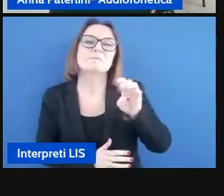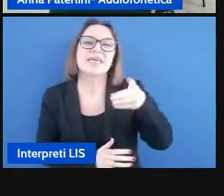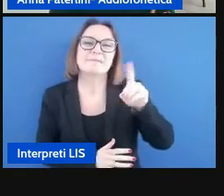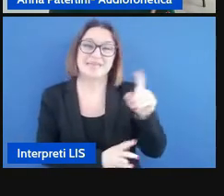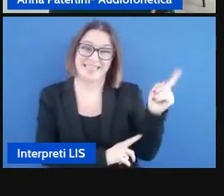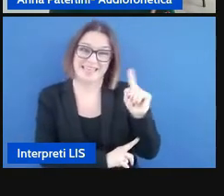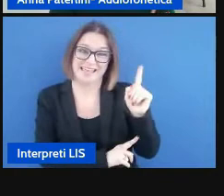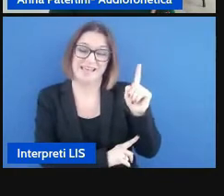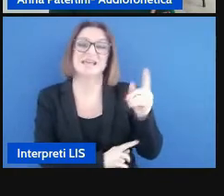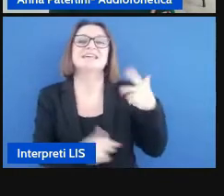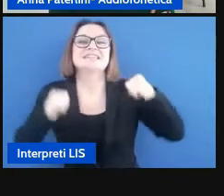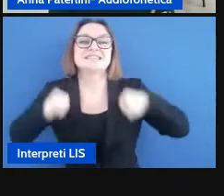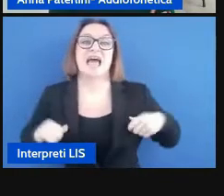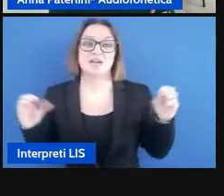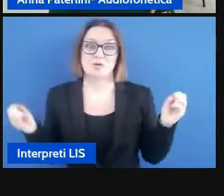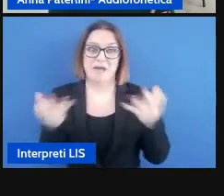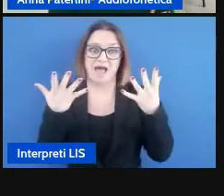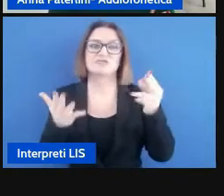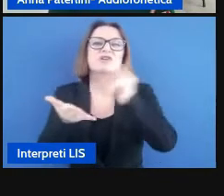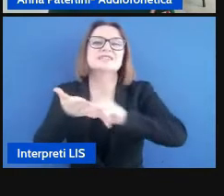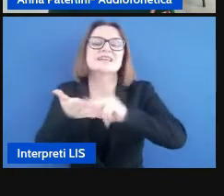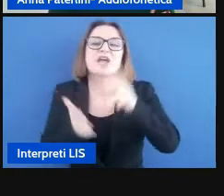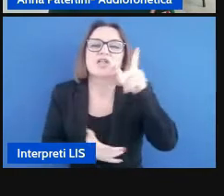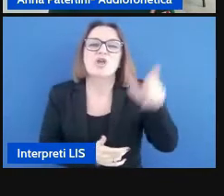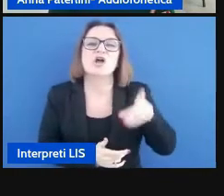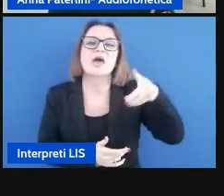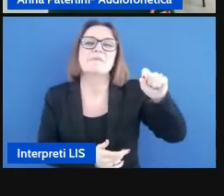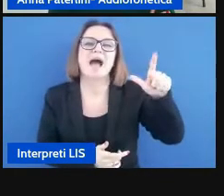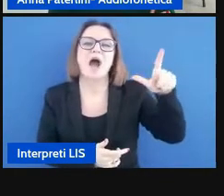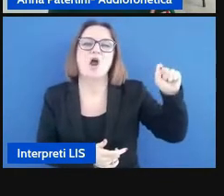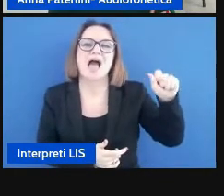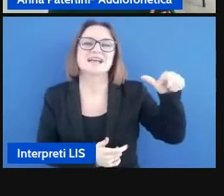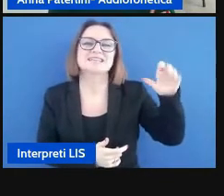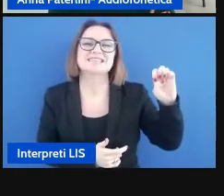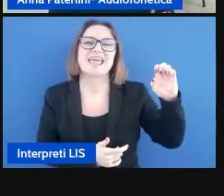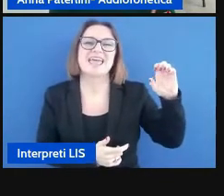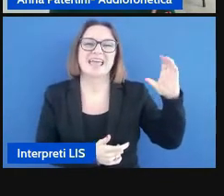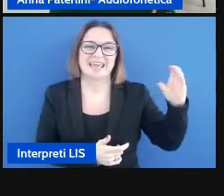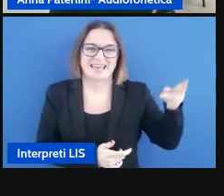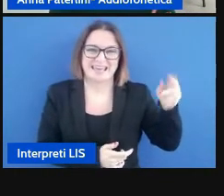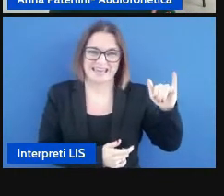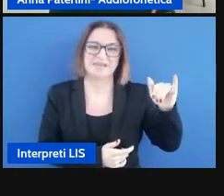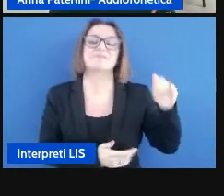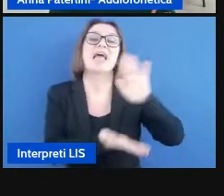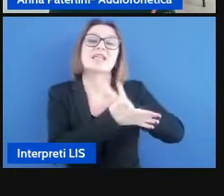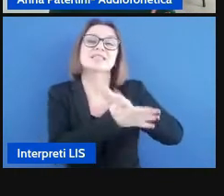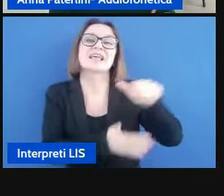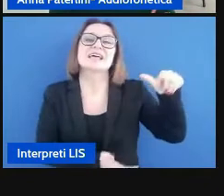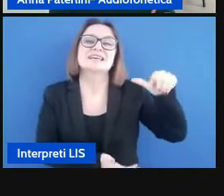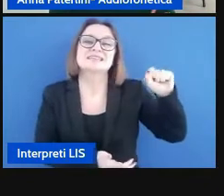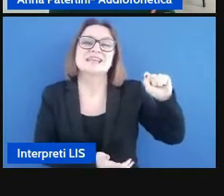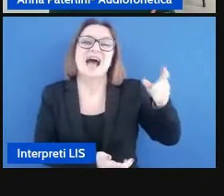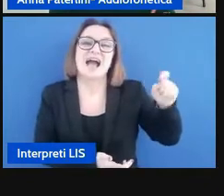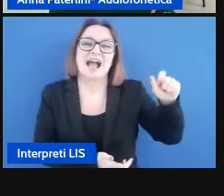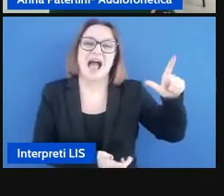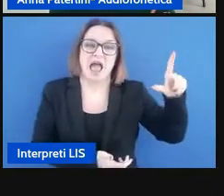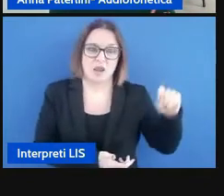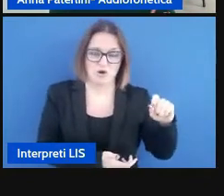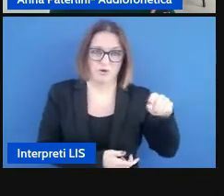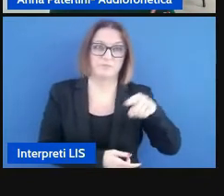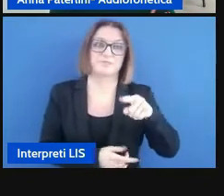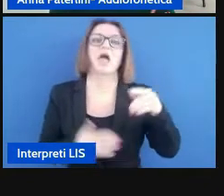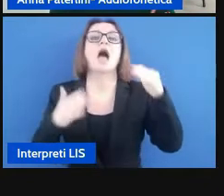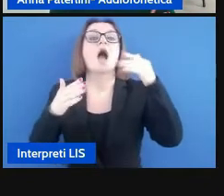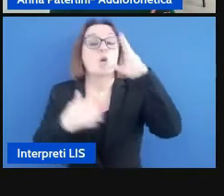scritte da paola secchi ed edite da astragalo a cui sia la scuola audiofonetica che l